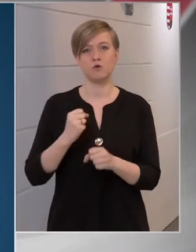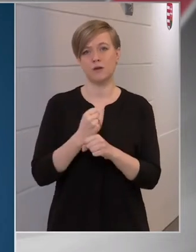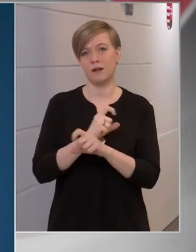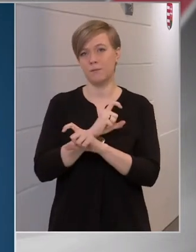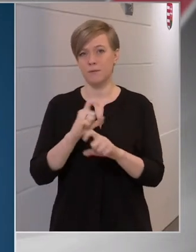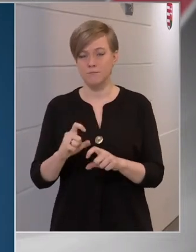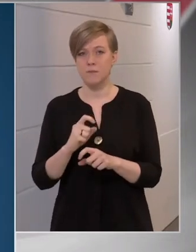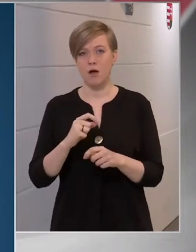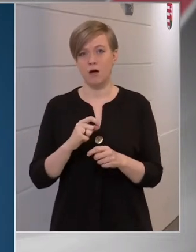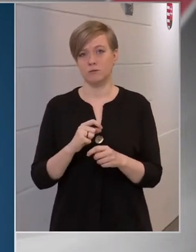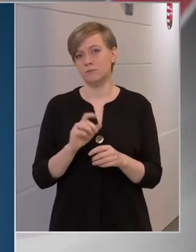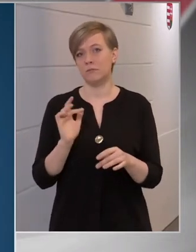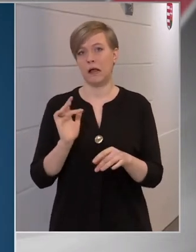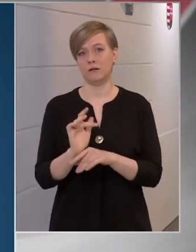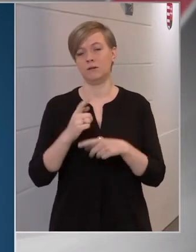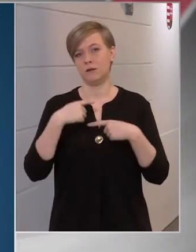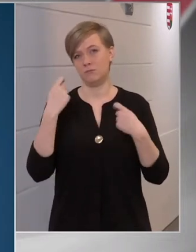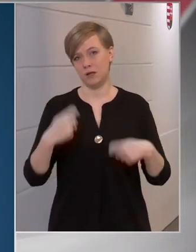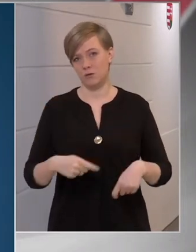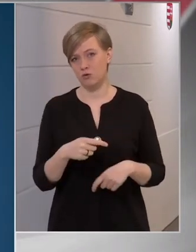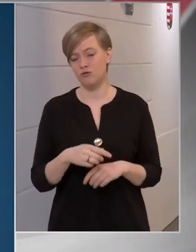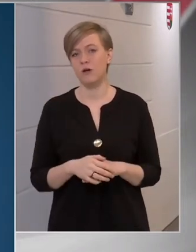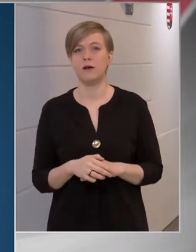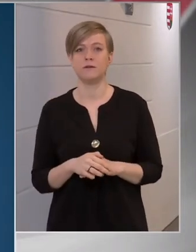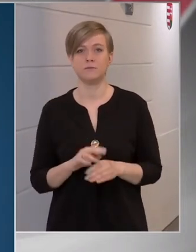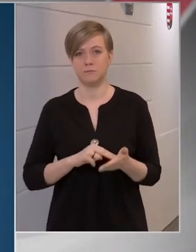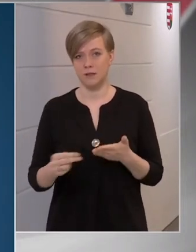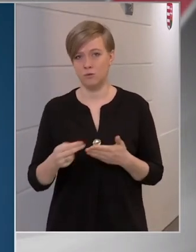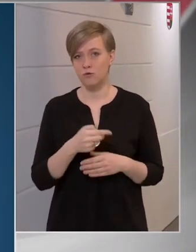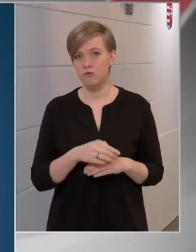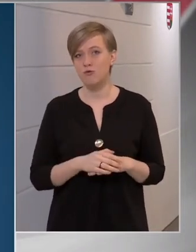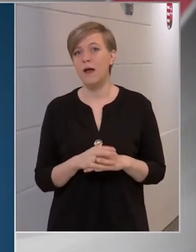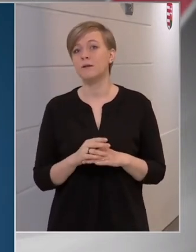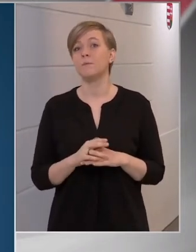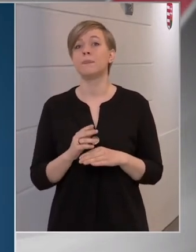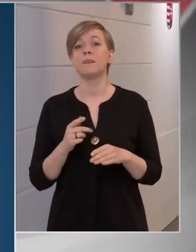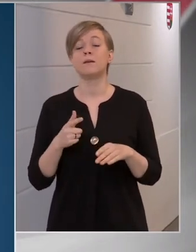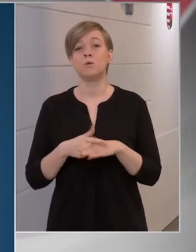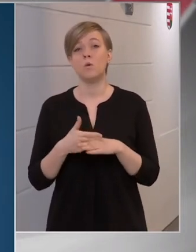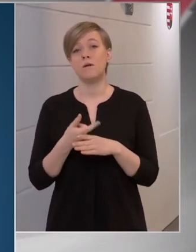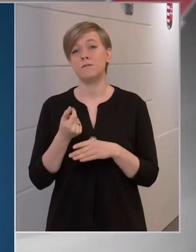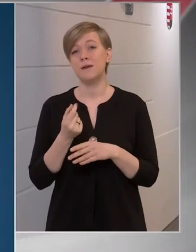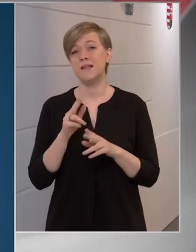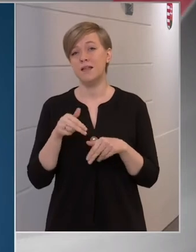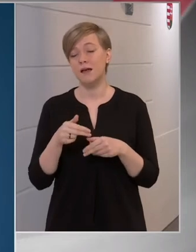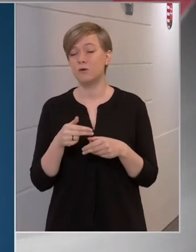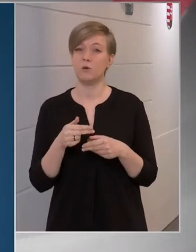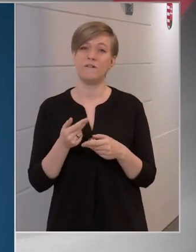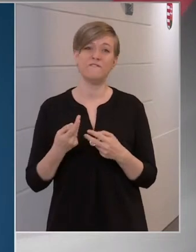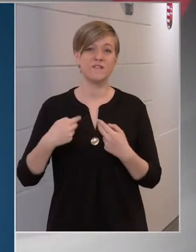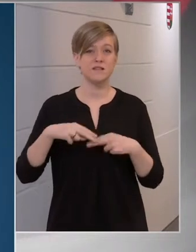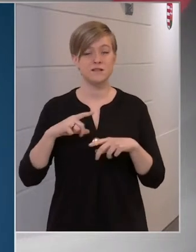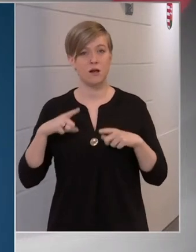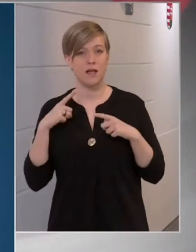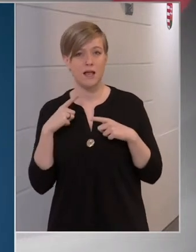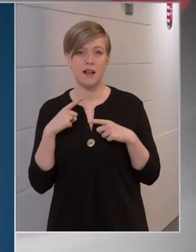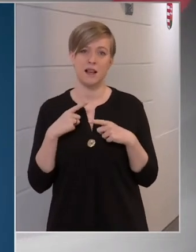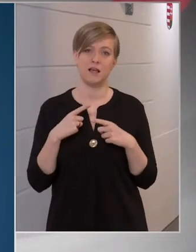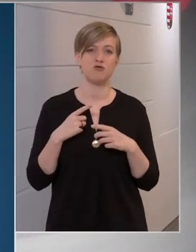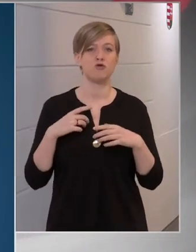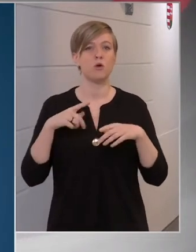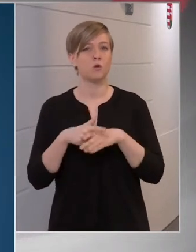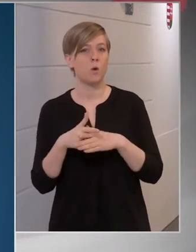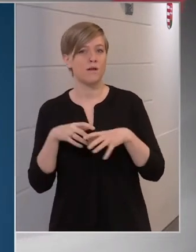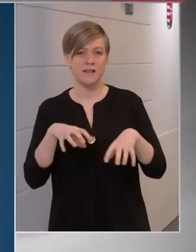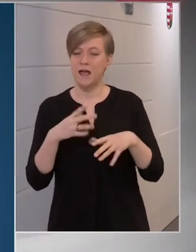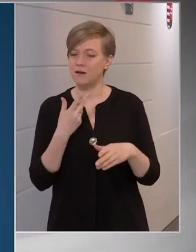bíróság elítélt, különösen rárásul közpénzekkel való visszaélésről, adócsalásról, köztermeg nem fizetéséről volt szó